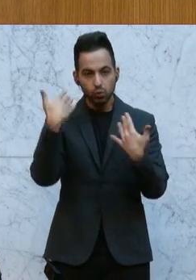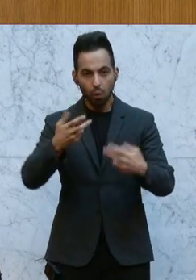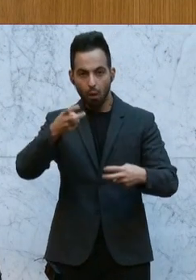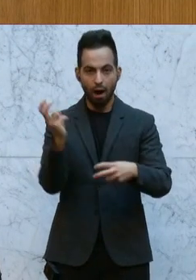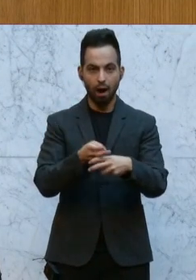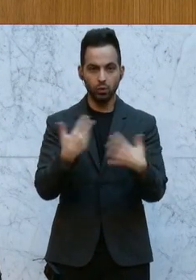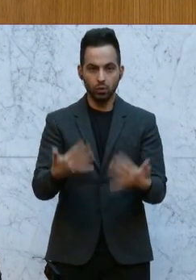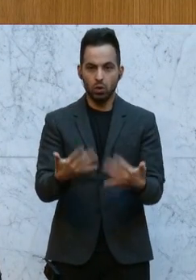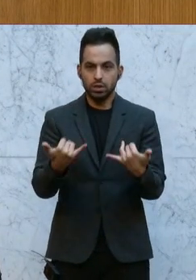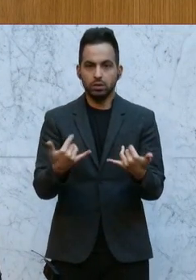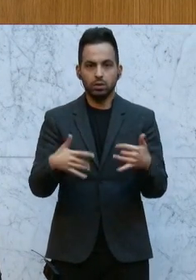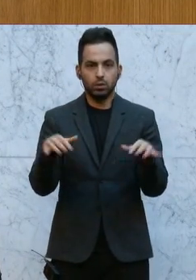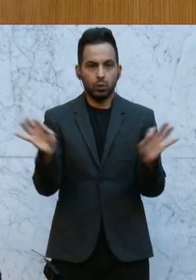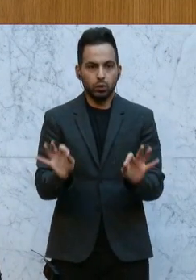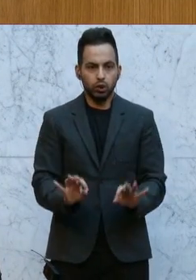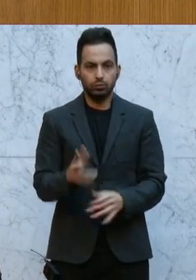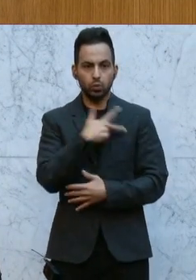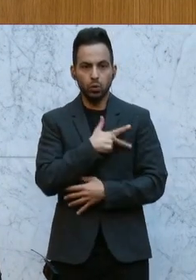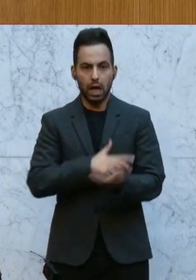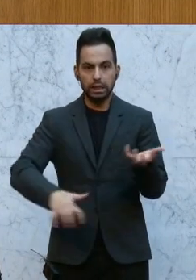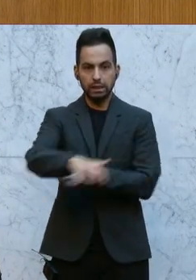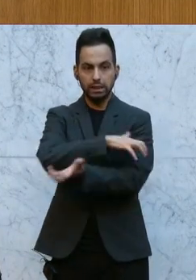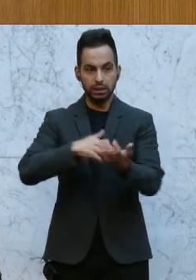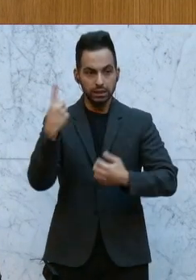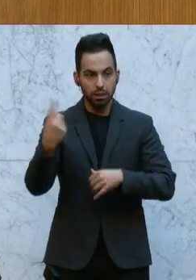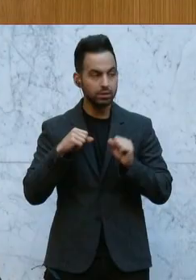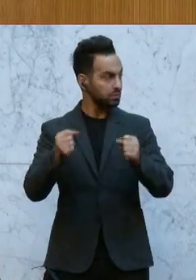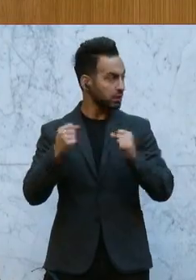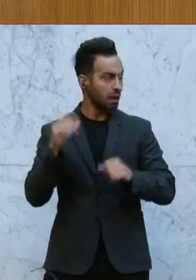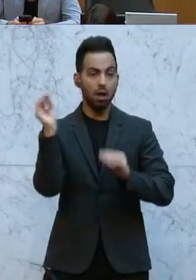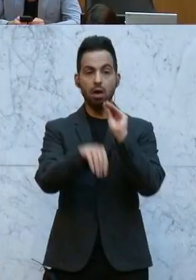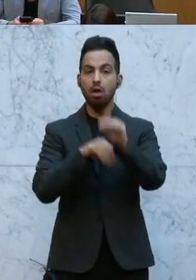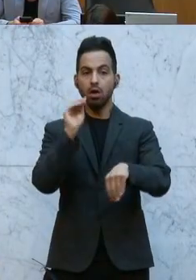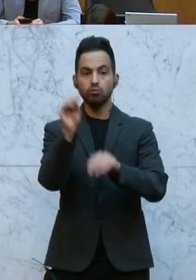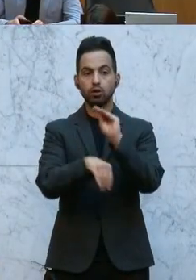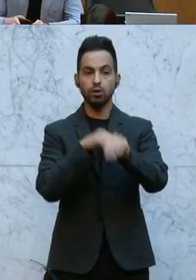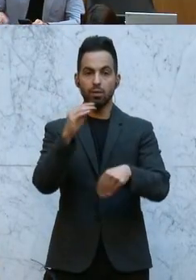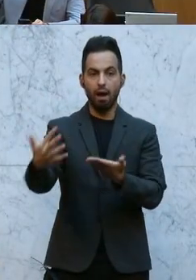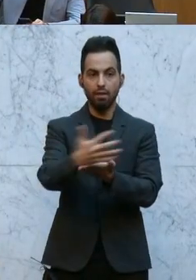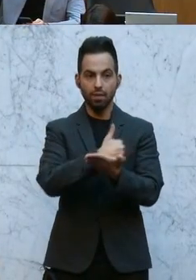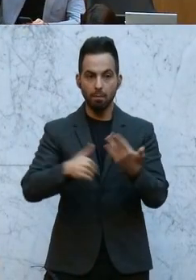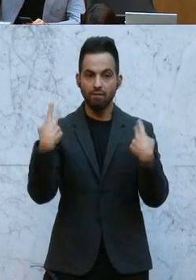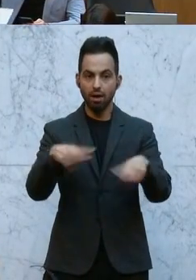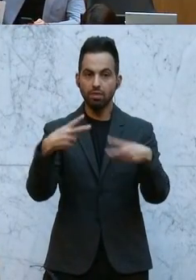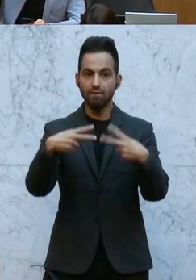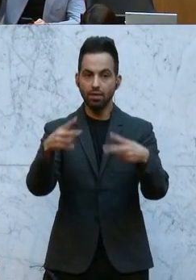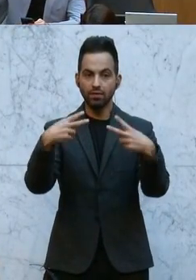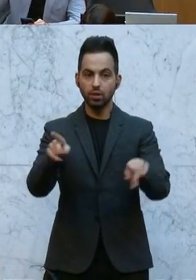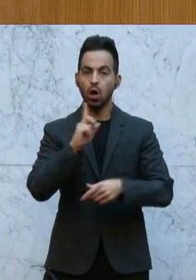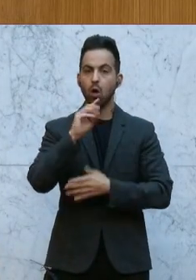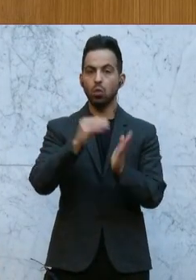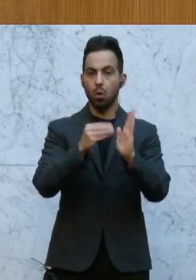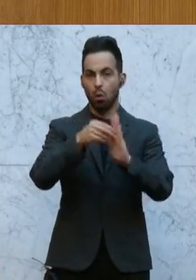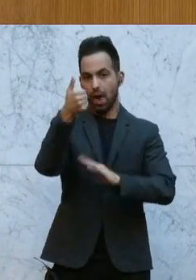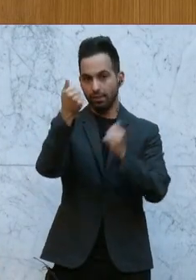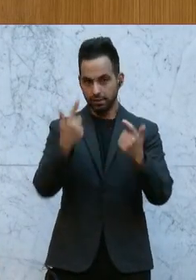in einer Zeit der größten sozialen Krise eingesetzt hat, dass weiterhin hier die Einnahmen fließen. Nur eine Zahl noch